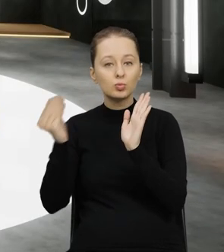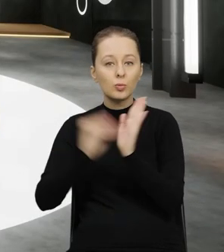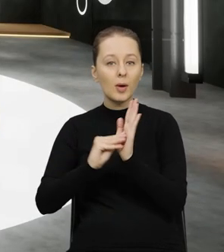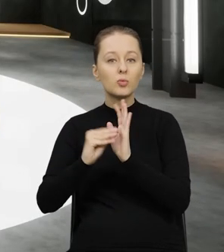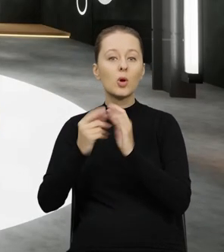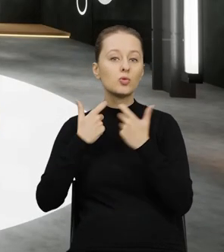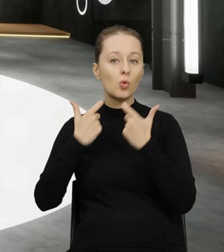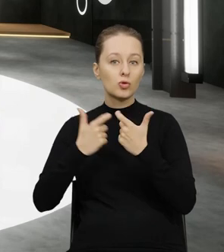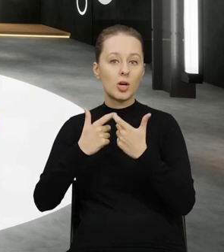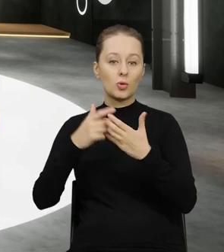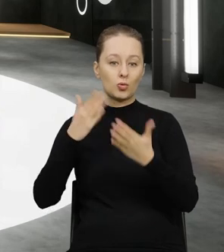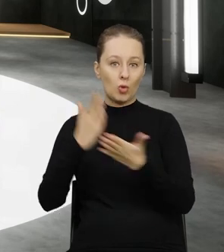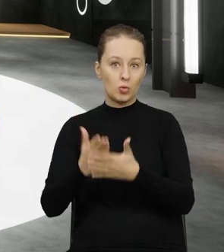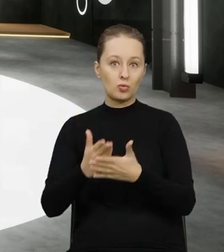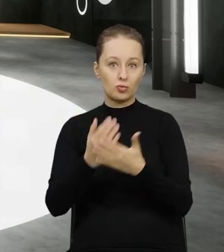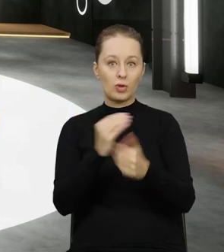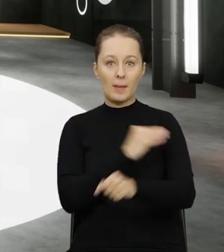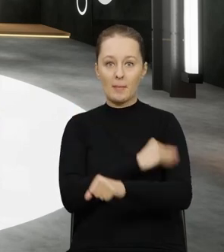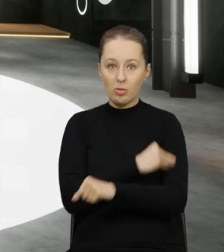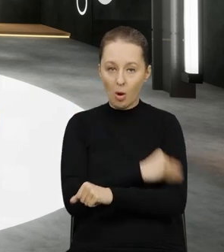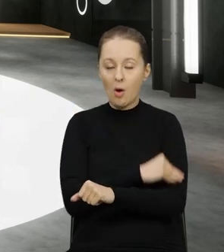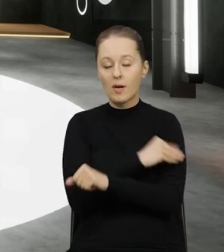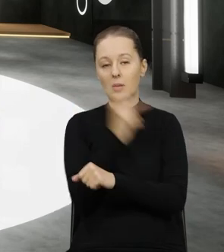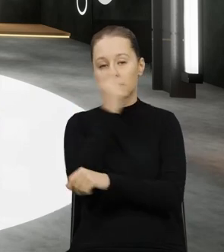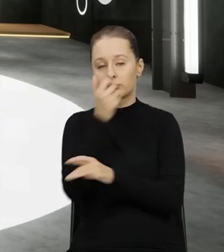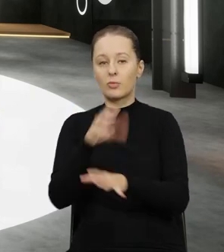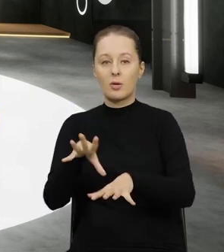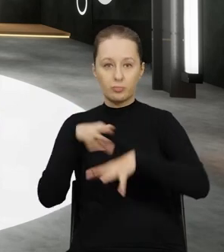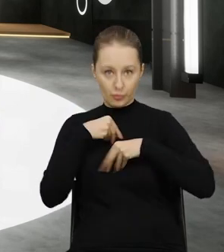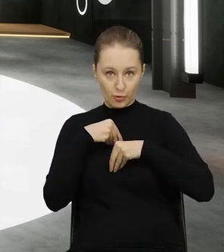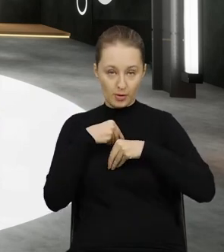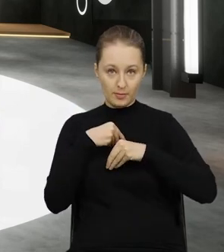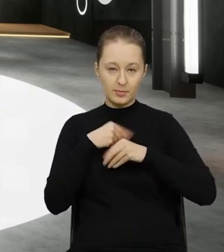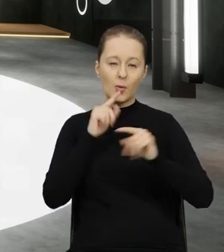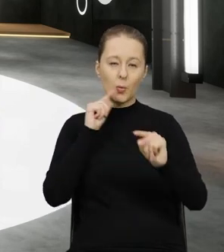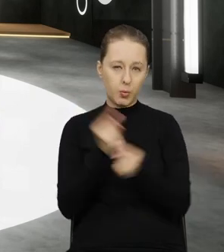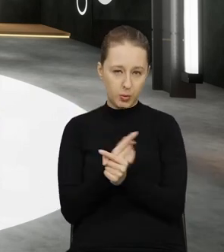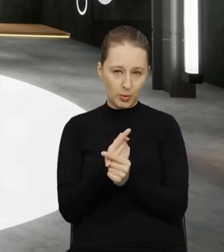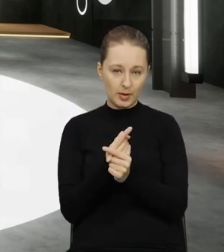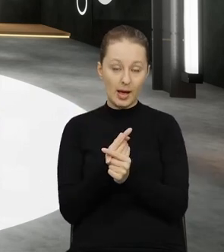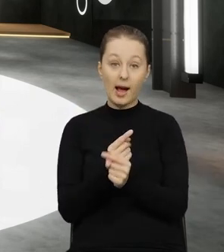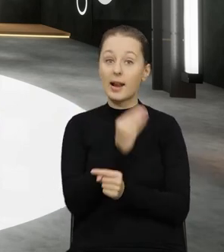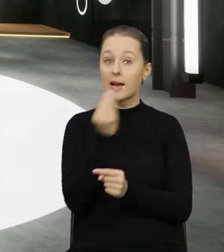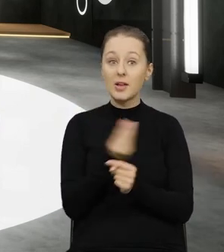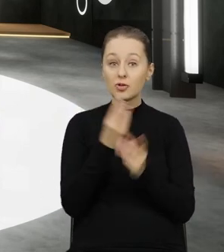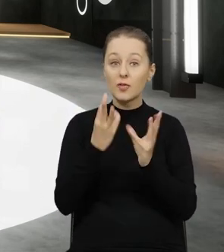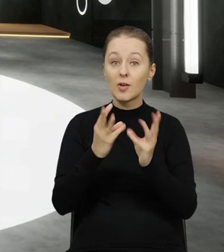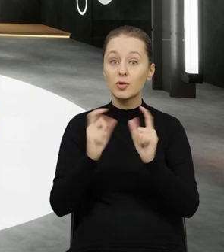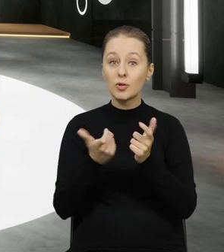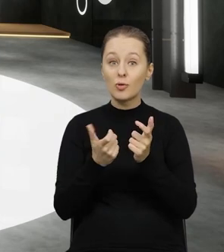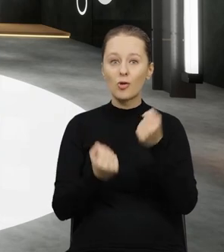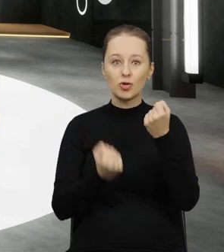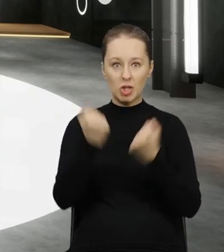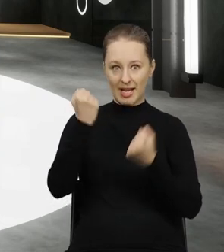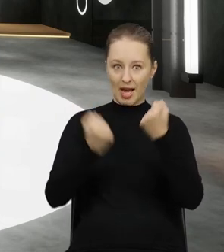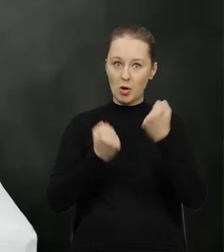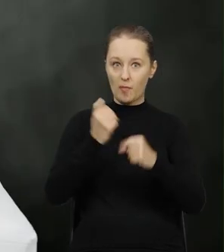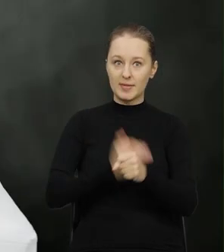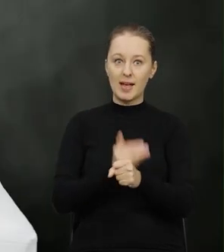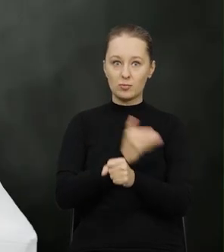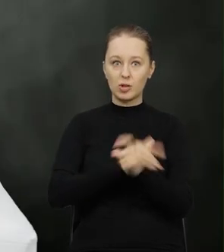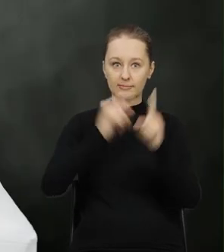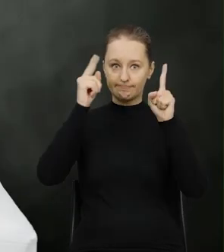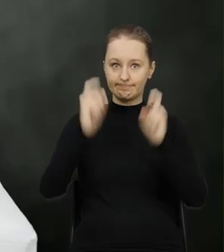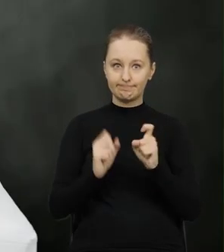uzupełnia zgłoszenie o informację o odbiorze towaru. To tak w dużym skrócie. Jeszcze co ważne, to to, że kierowca przed